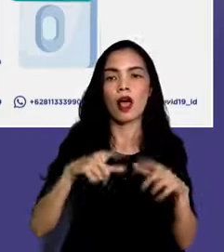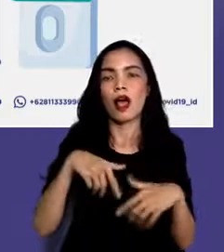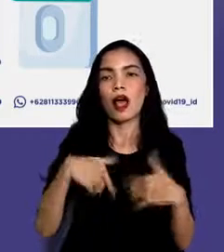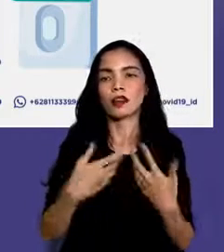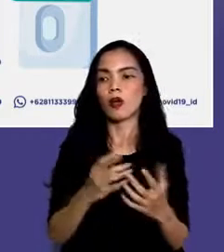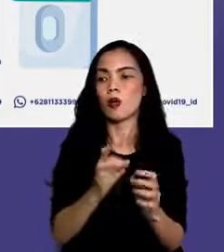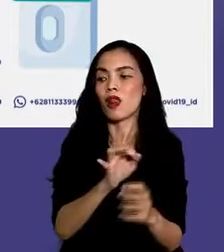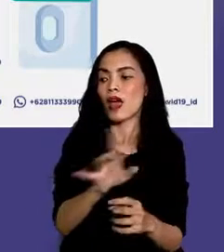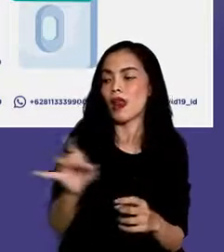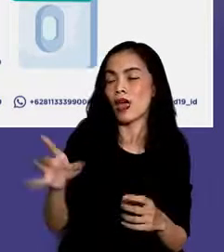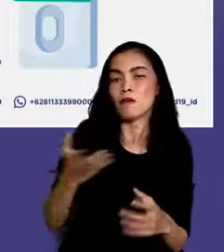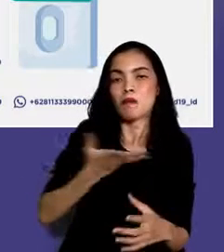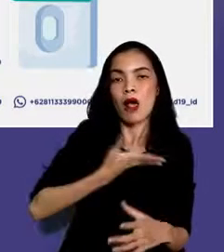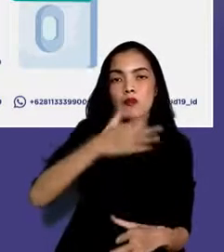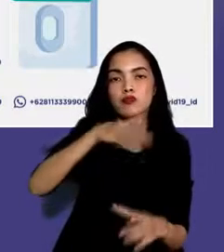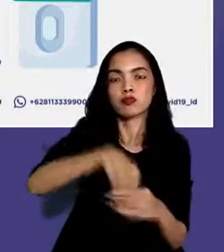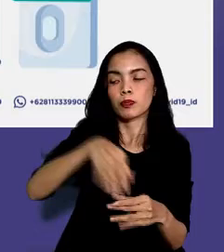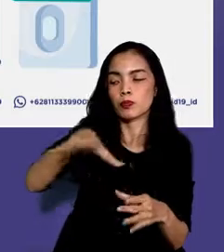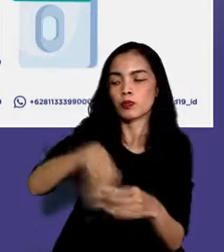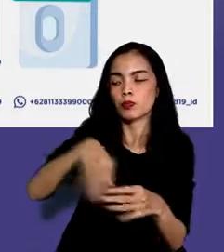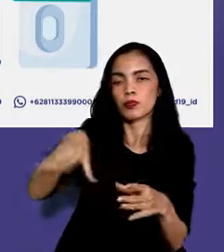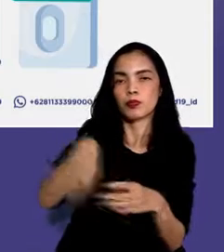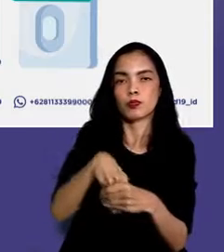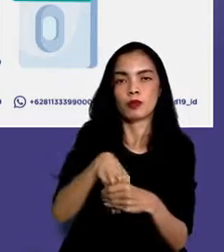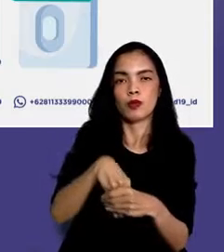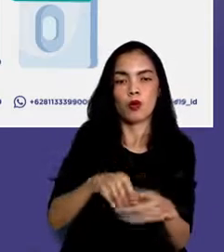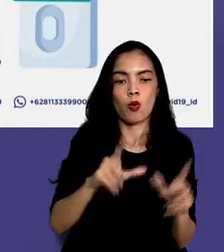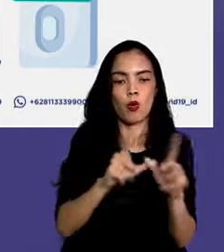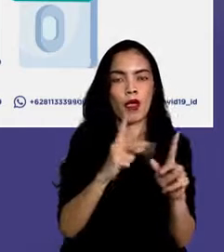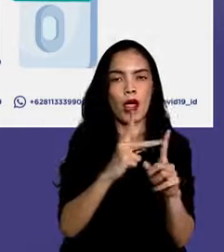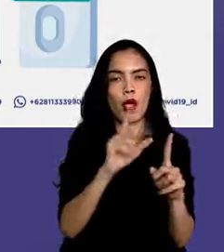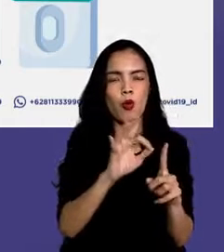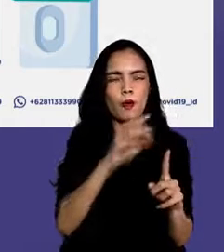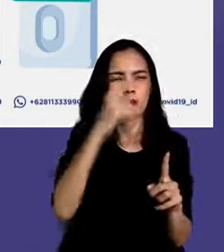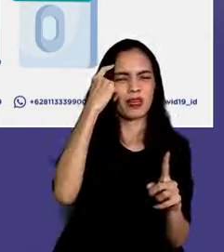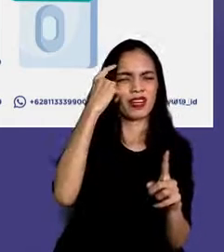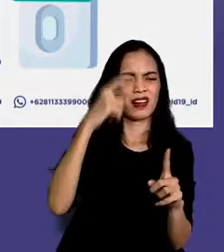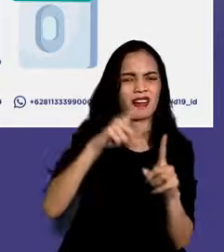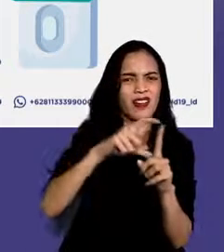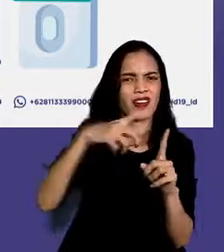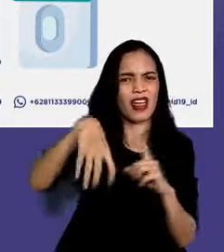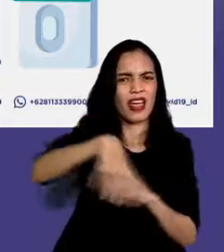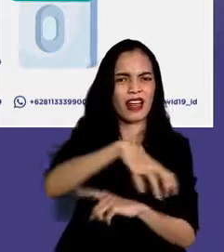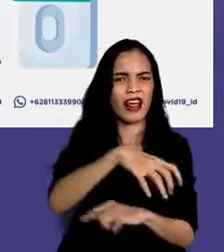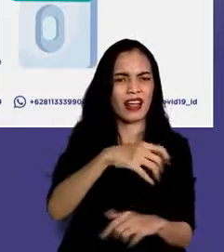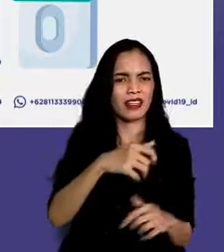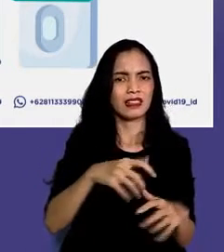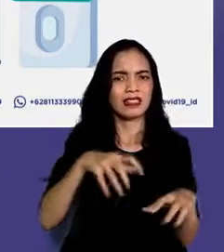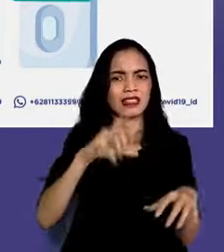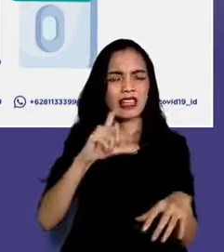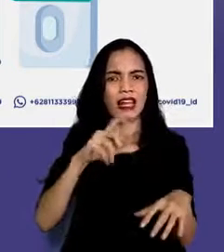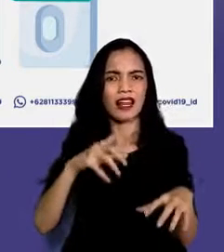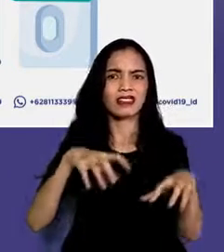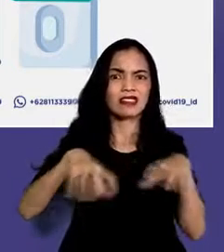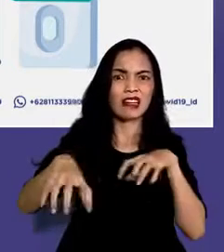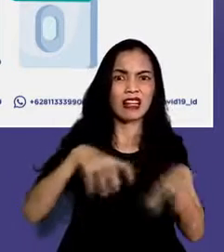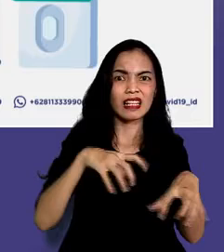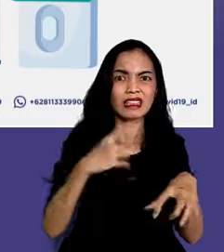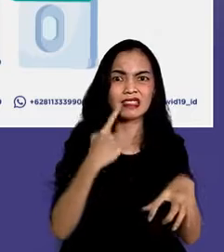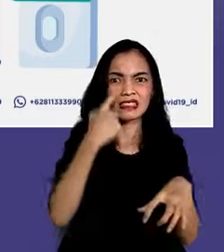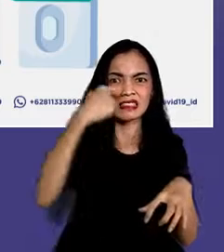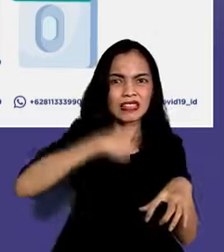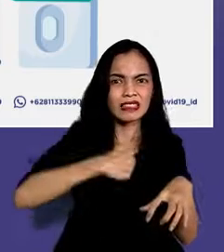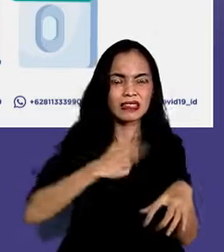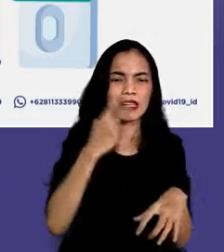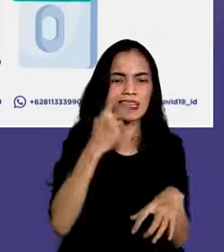menurut WHO, strategi testing di setiap daerah yang mudahnya dapat kita terapkan per desa